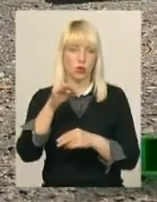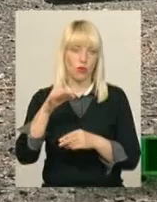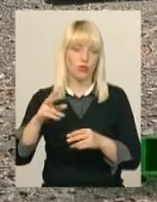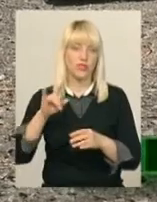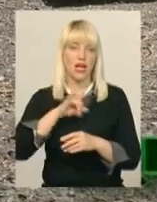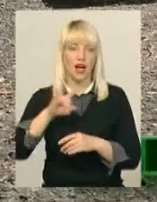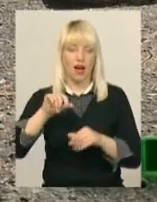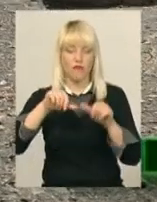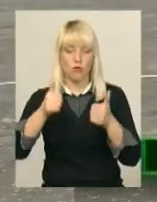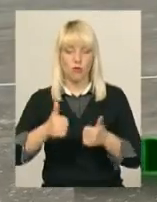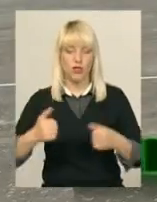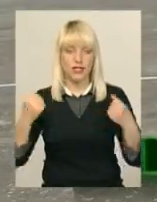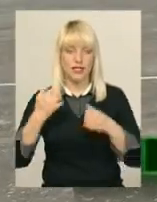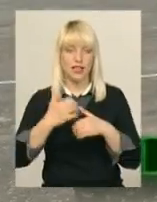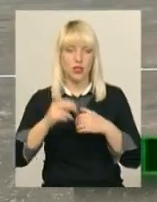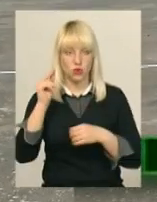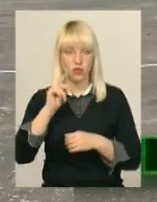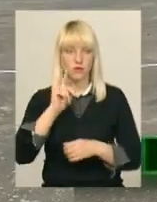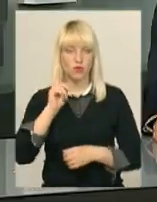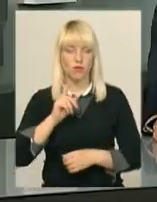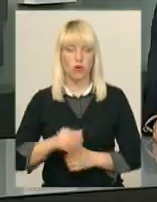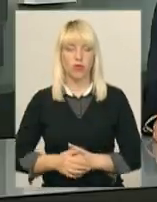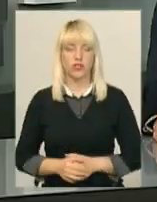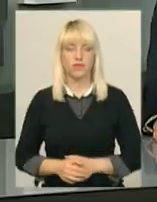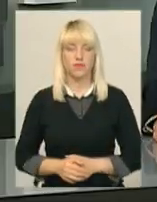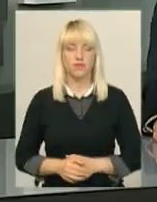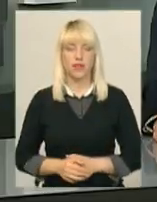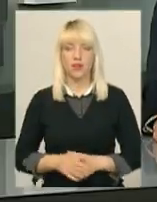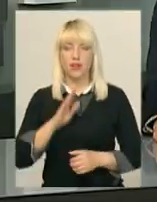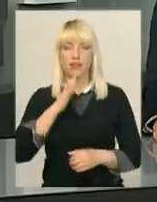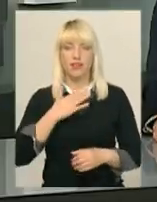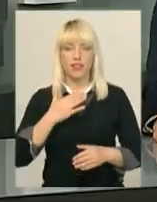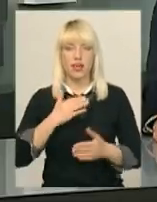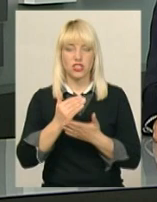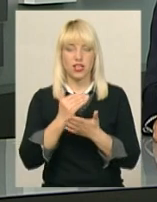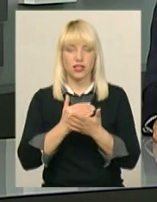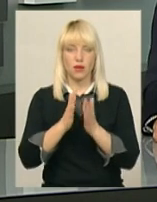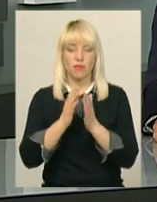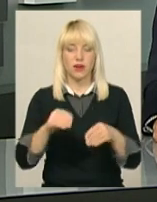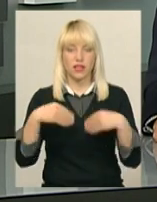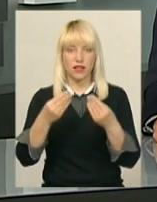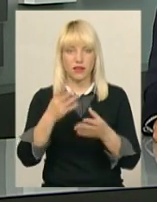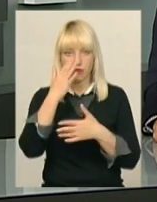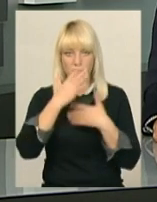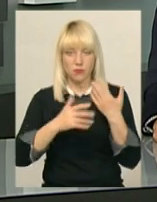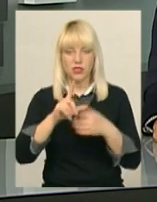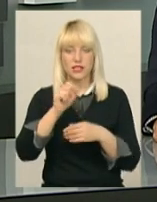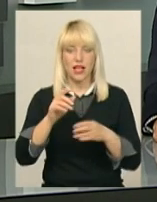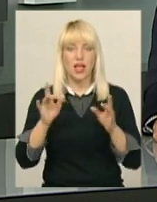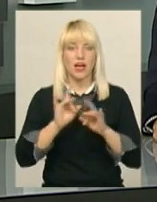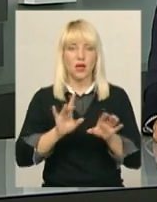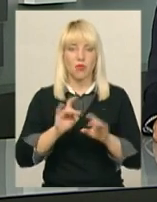авіамодельного спорту серед учнівської молоді. Наша редакція приносить вибачення за те, що у репортажі про